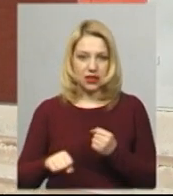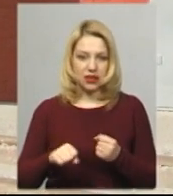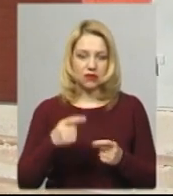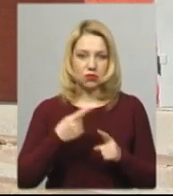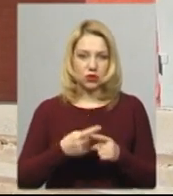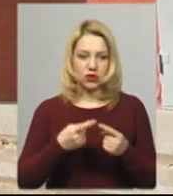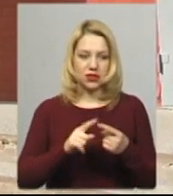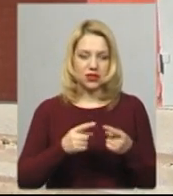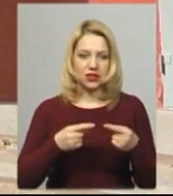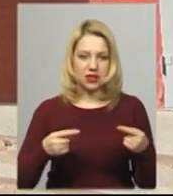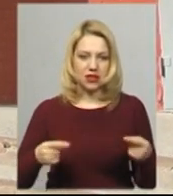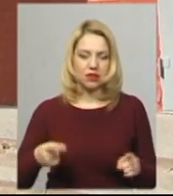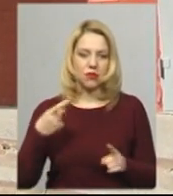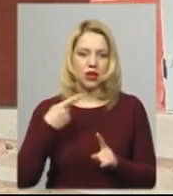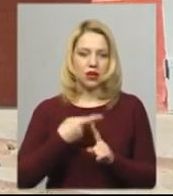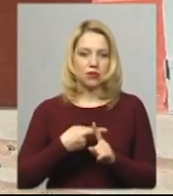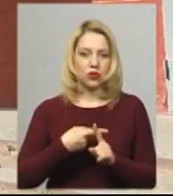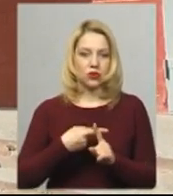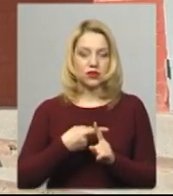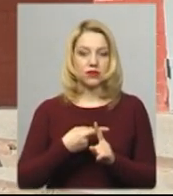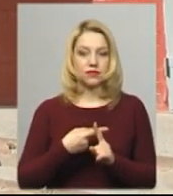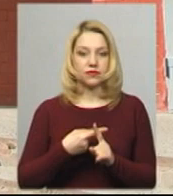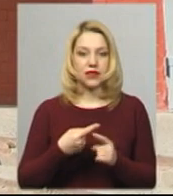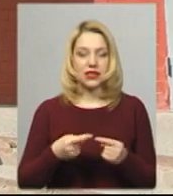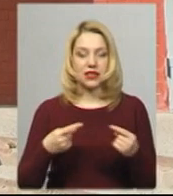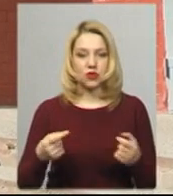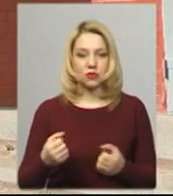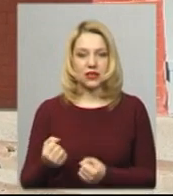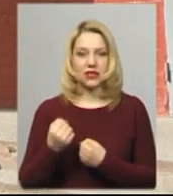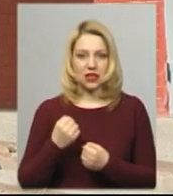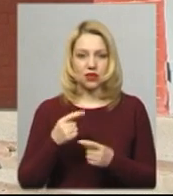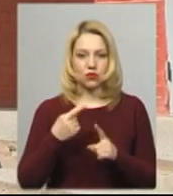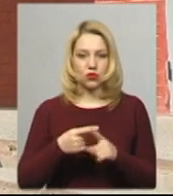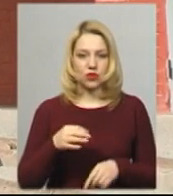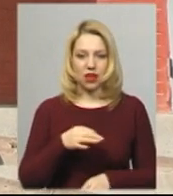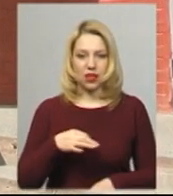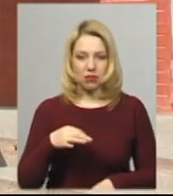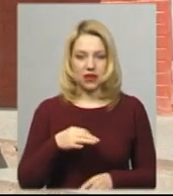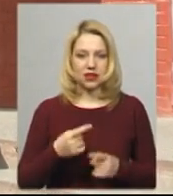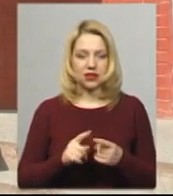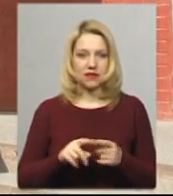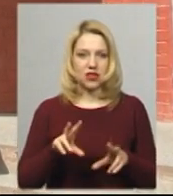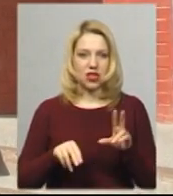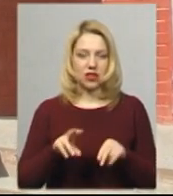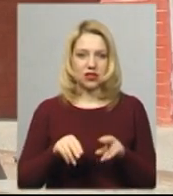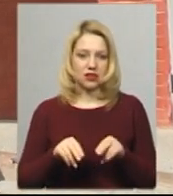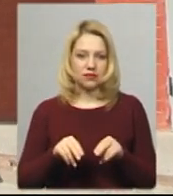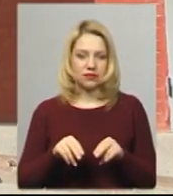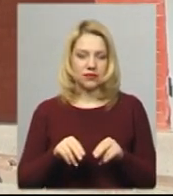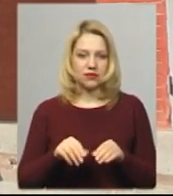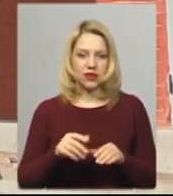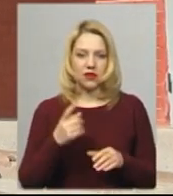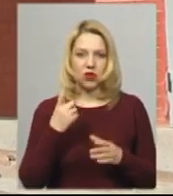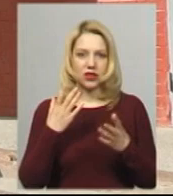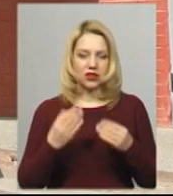ці засоби захисту, плюс таблетка, то це, вважайте, десь в день